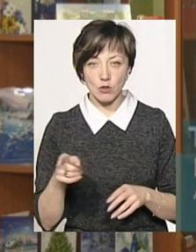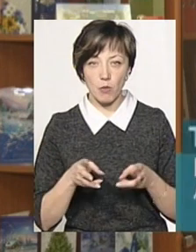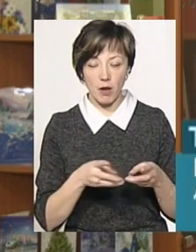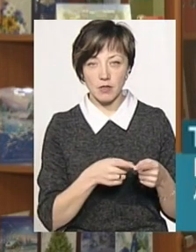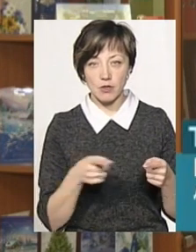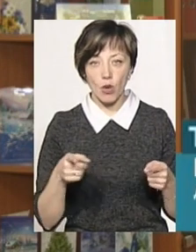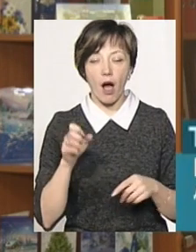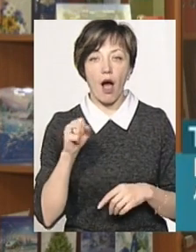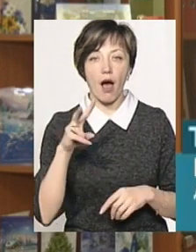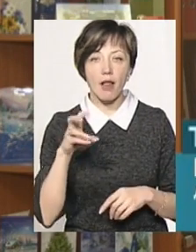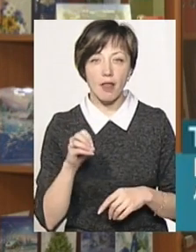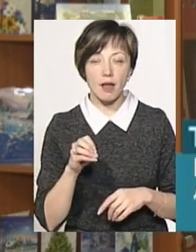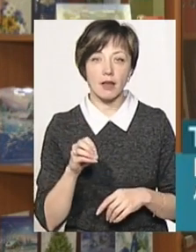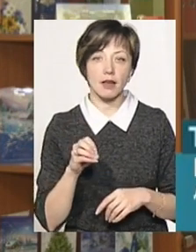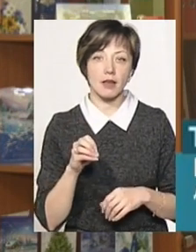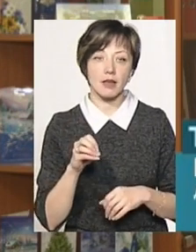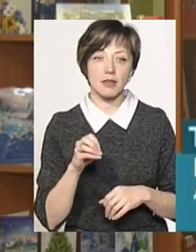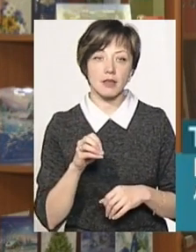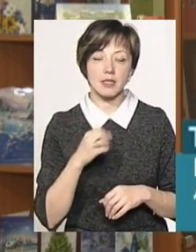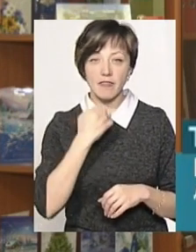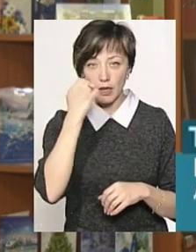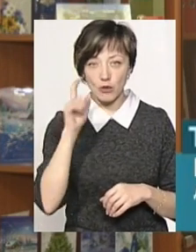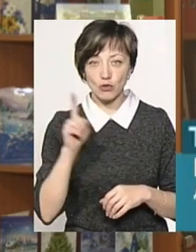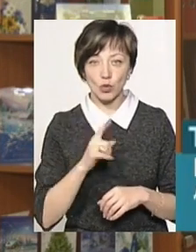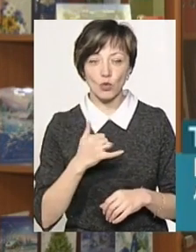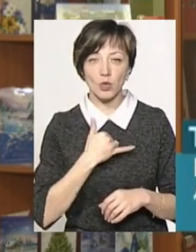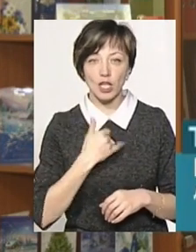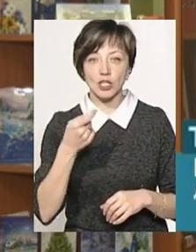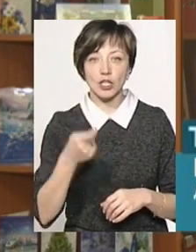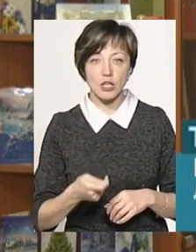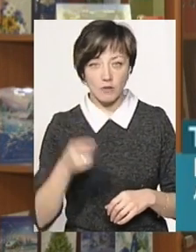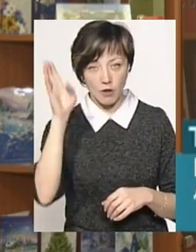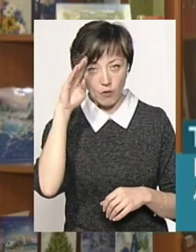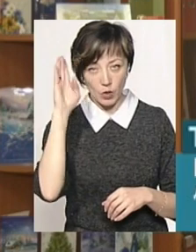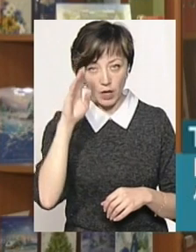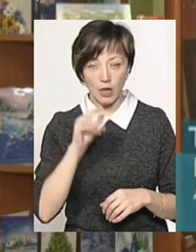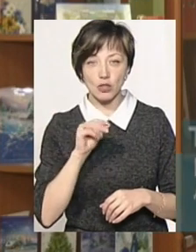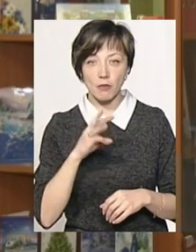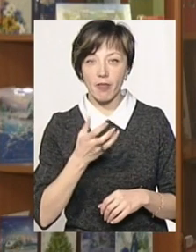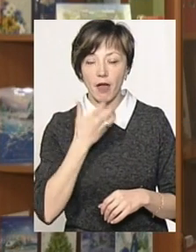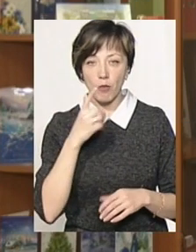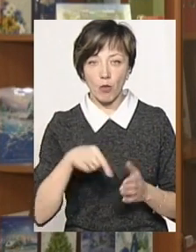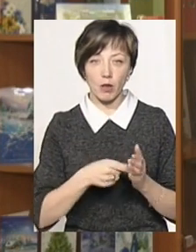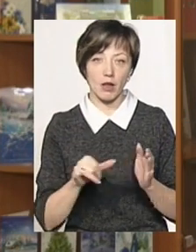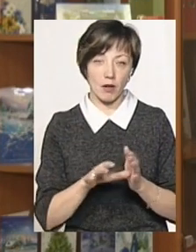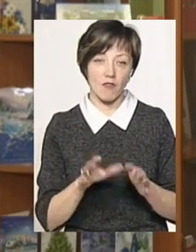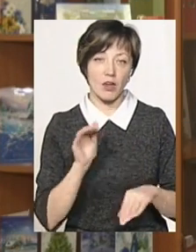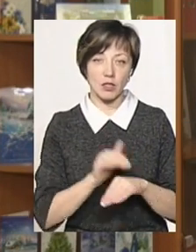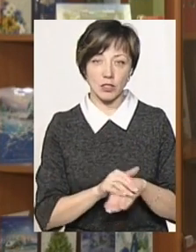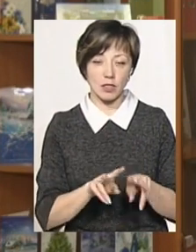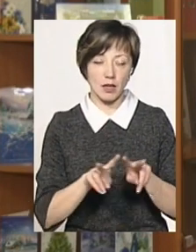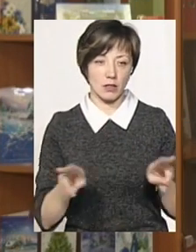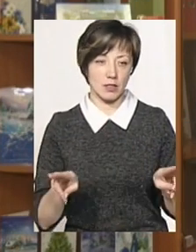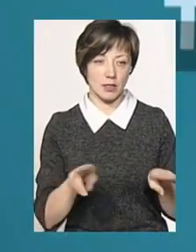сезон. Але за рахунок того, що в нас буде дешевше вводання з теплокомуненерго, то ми фактично